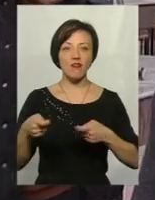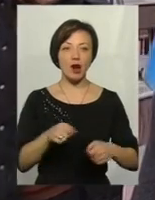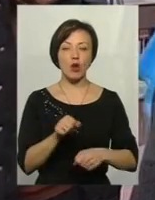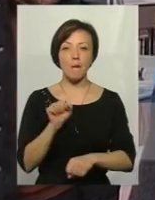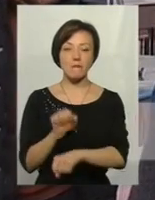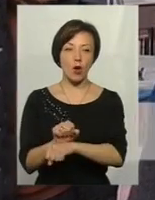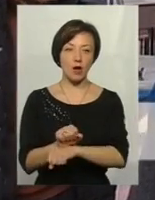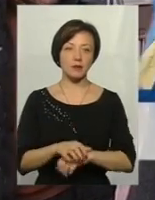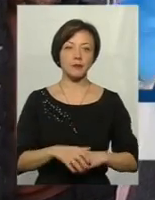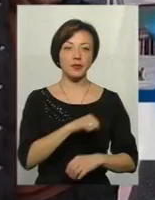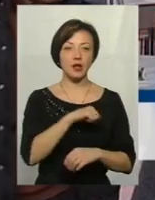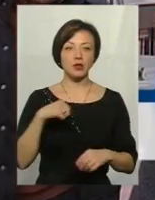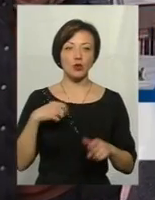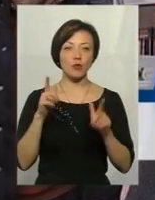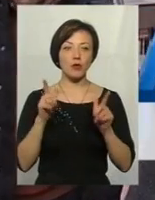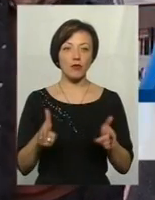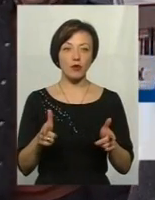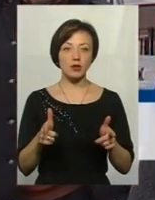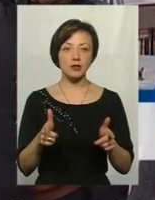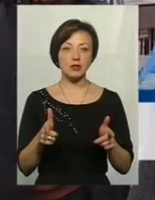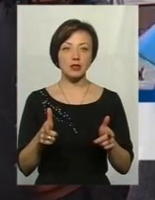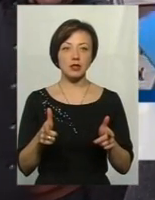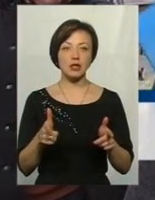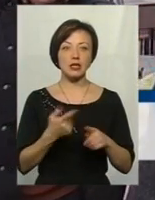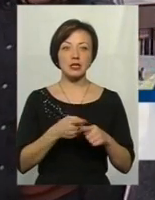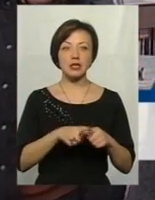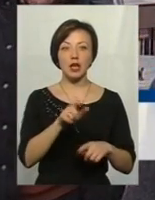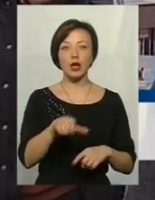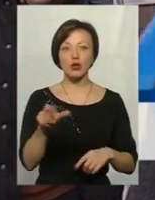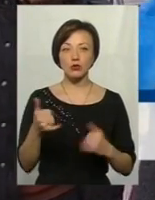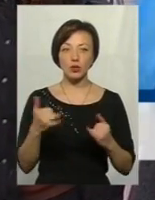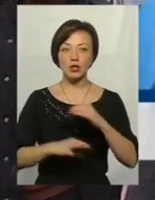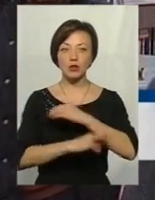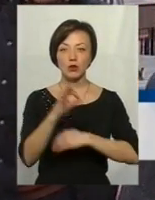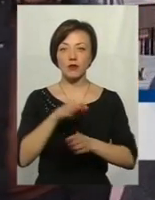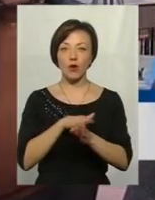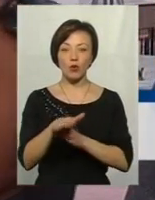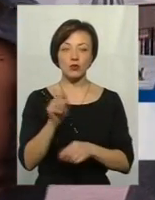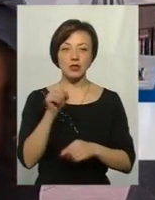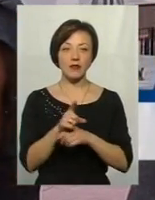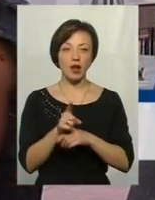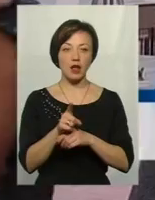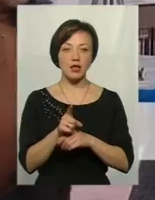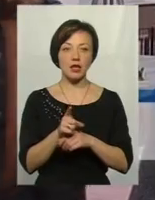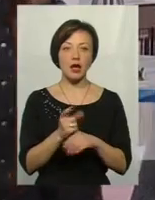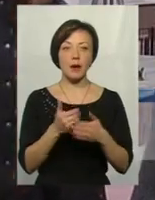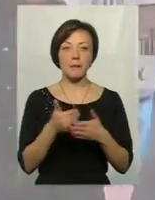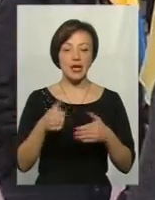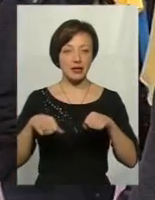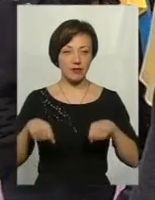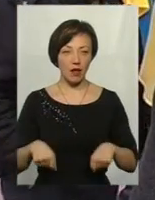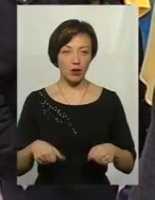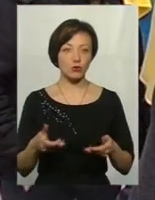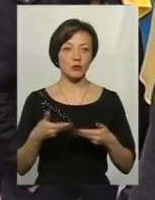Добровольці – це ті люди, які сьогодні на Сході блокуванням виконують завдання, які стоять перед владою.